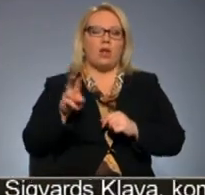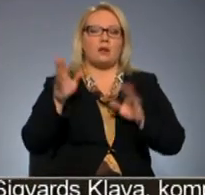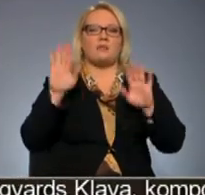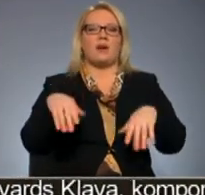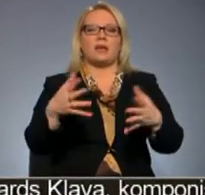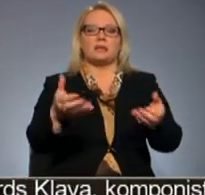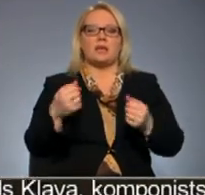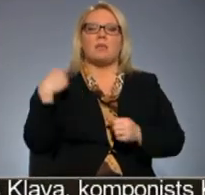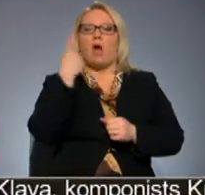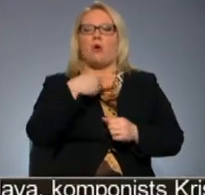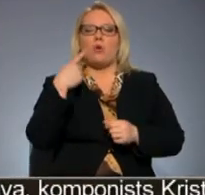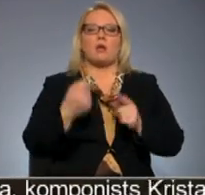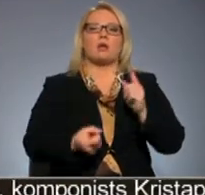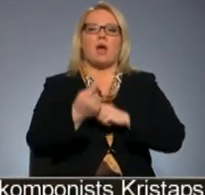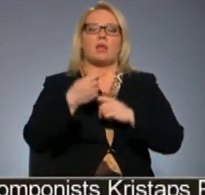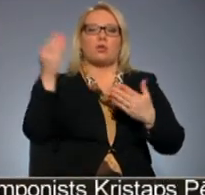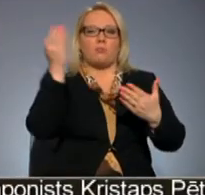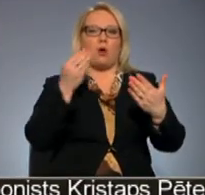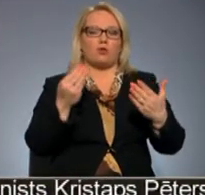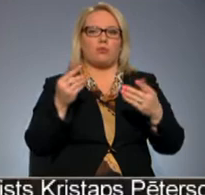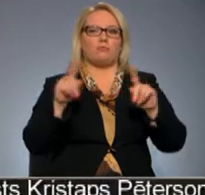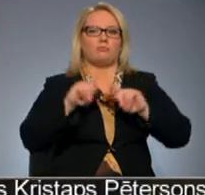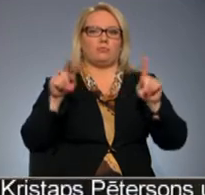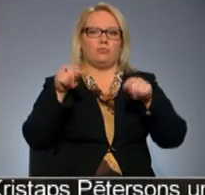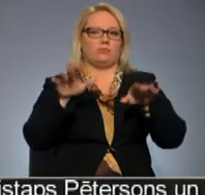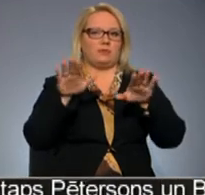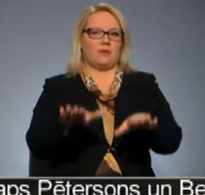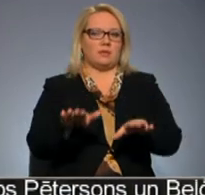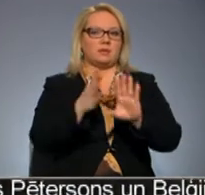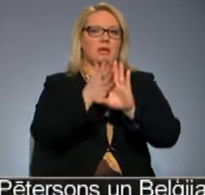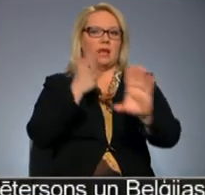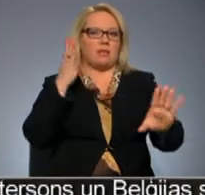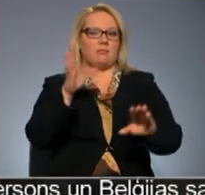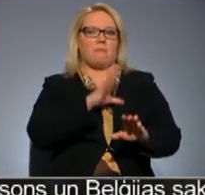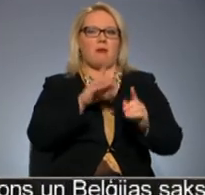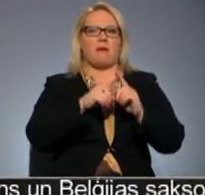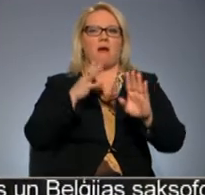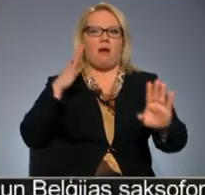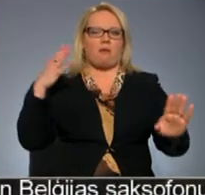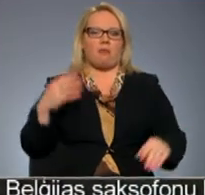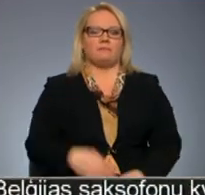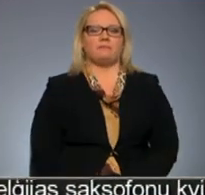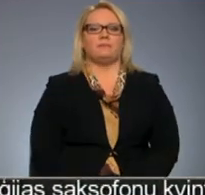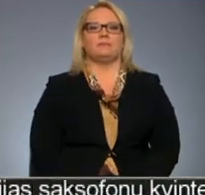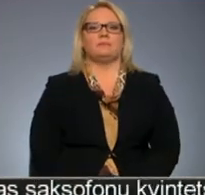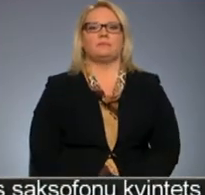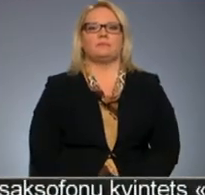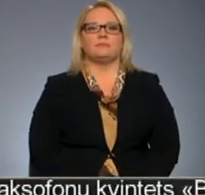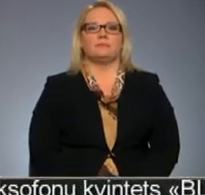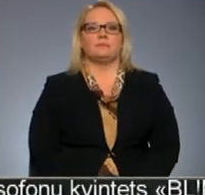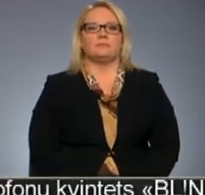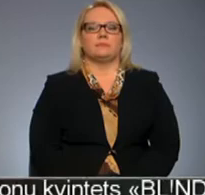varēja saņemt autoru radīt portretu turpat uz vietas. Rinda izveidojās gara. Dairā Boliņa, Zigur